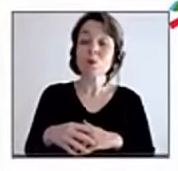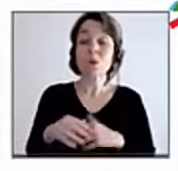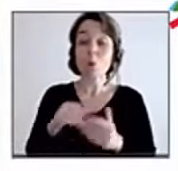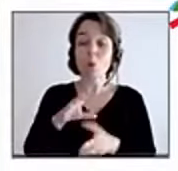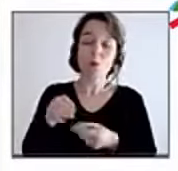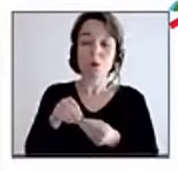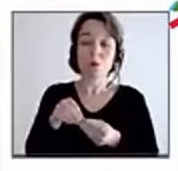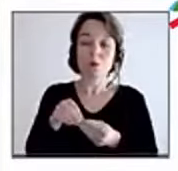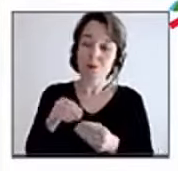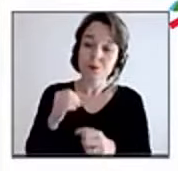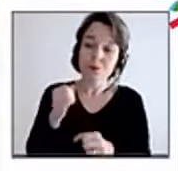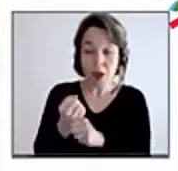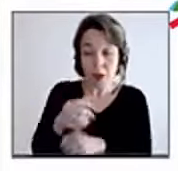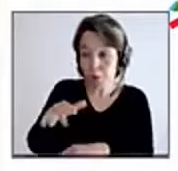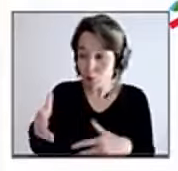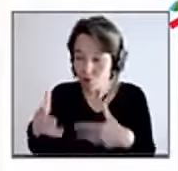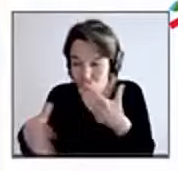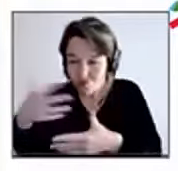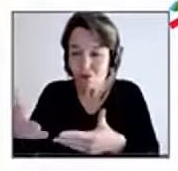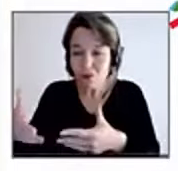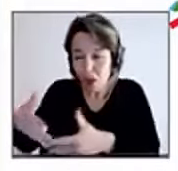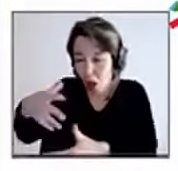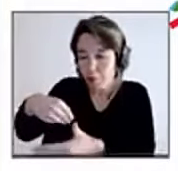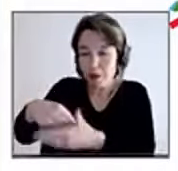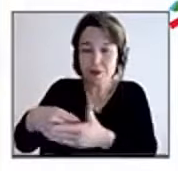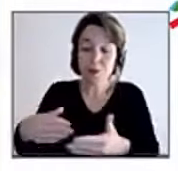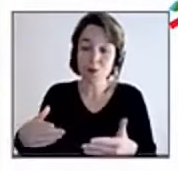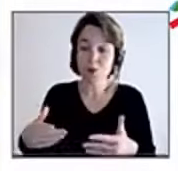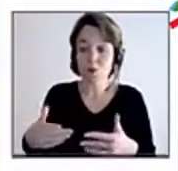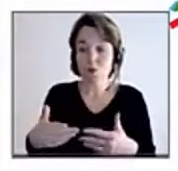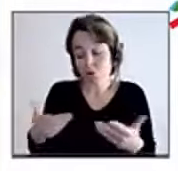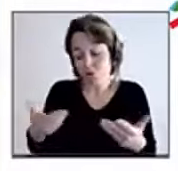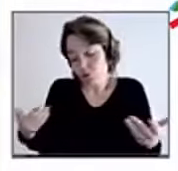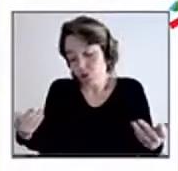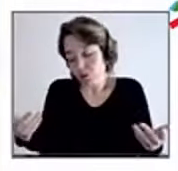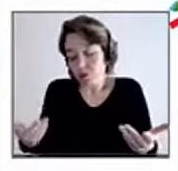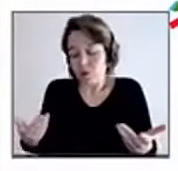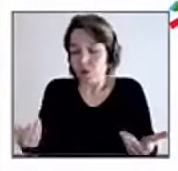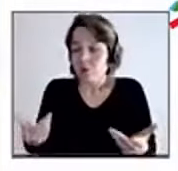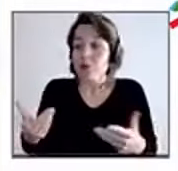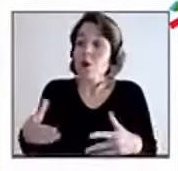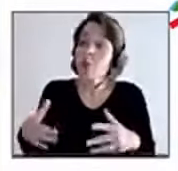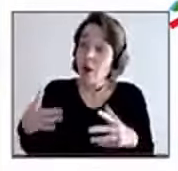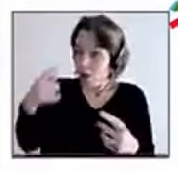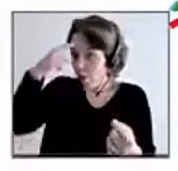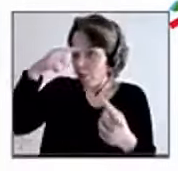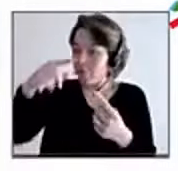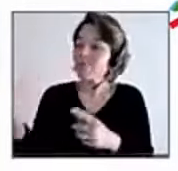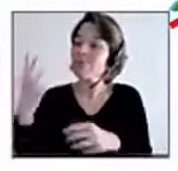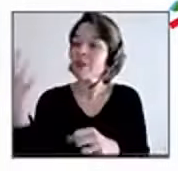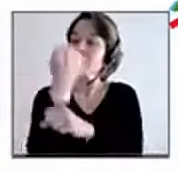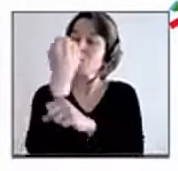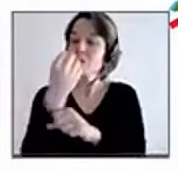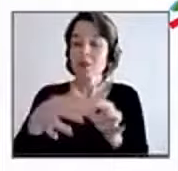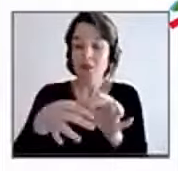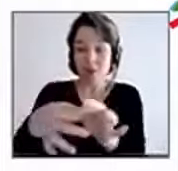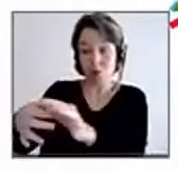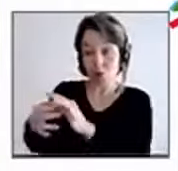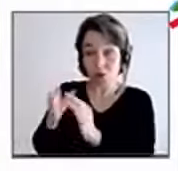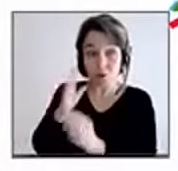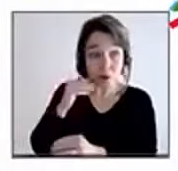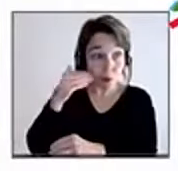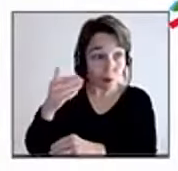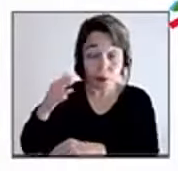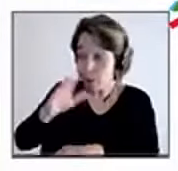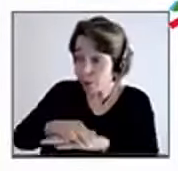Donc, on transforme cette flemme personnelle bien humaine en grand mérite collectif. C'est ce qui explique que 60% des réunions ne servent strictement à rien parce qu'on ne sait pas